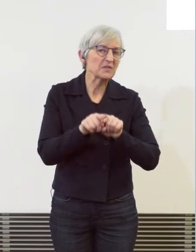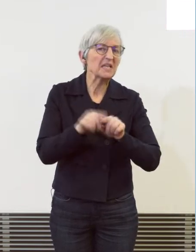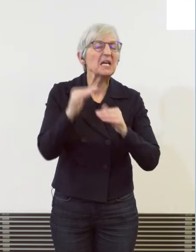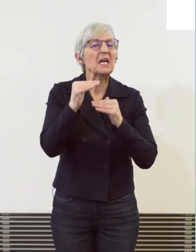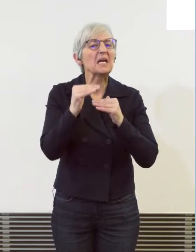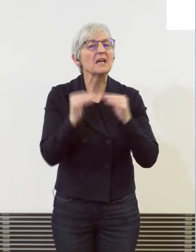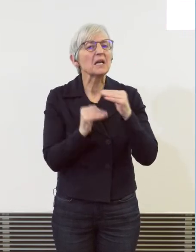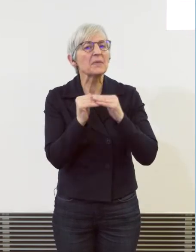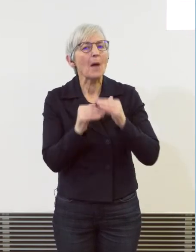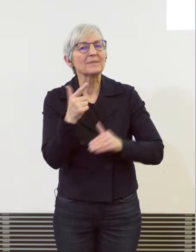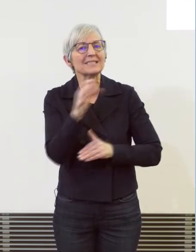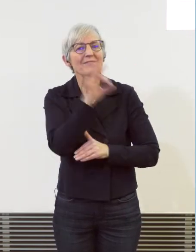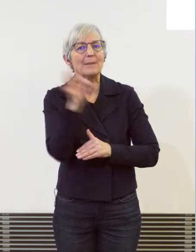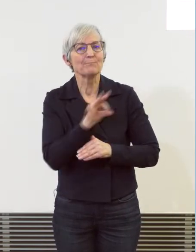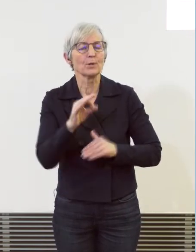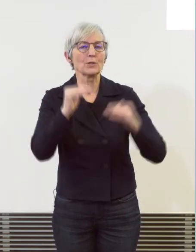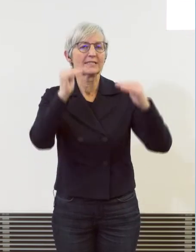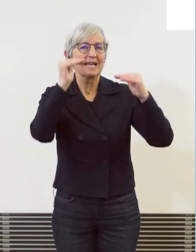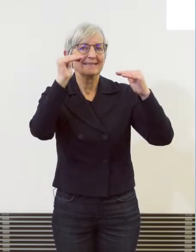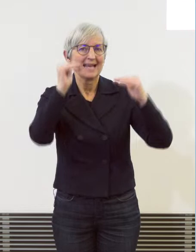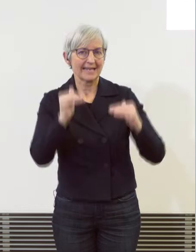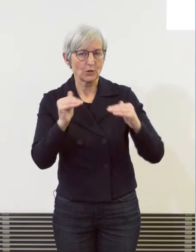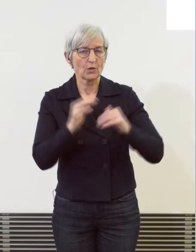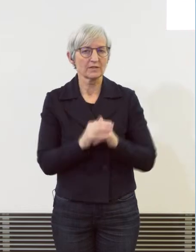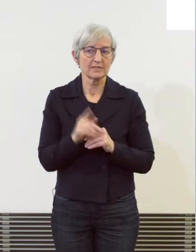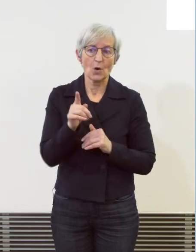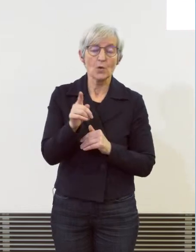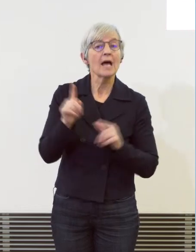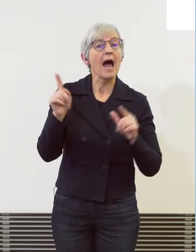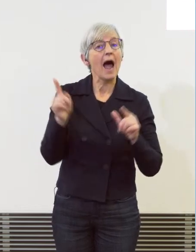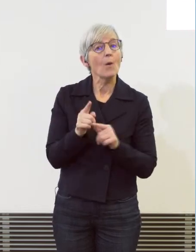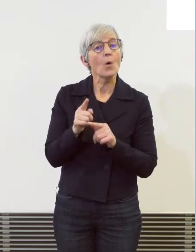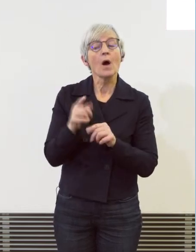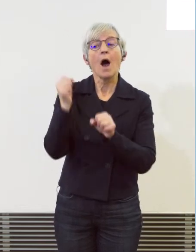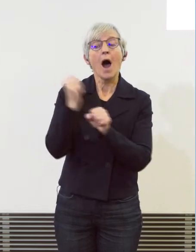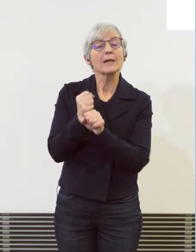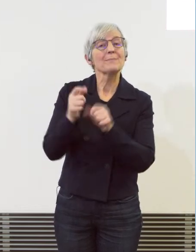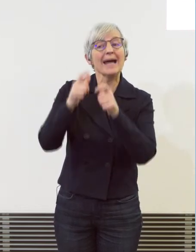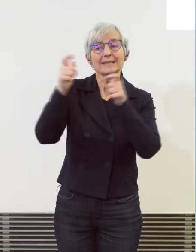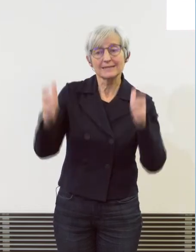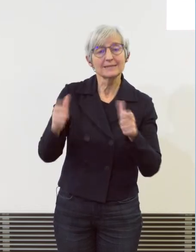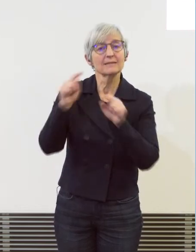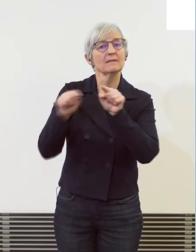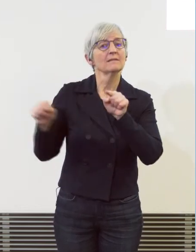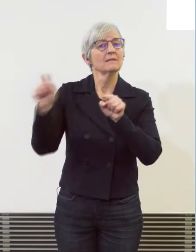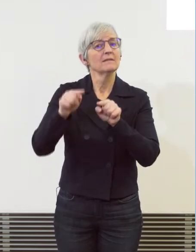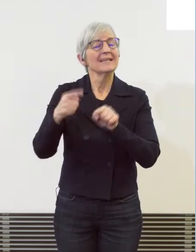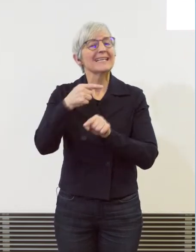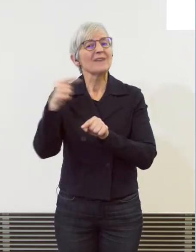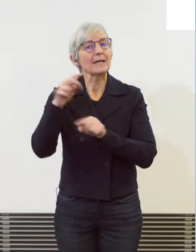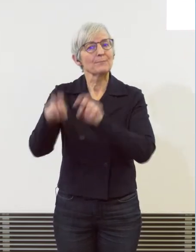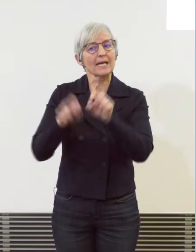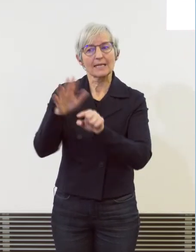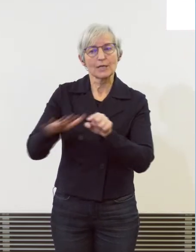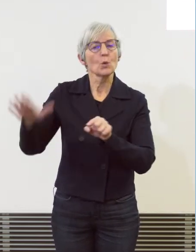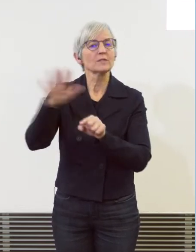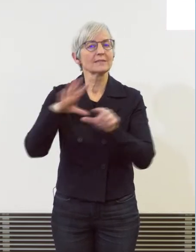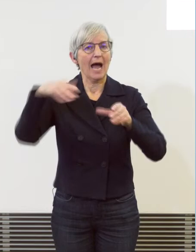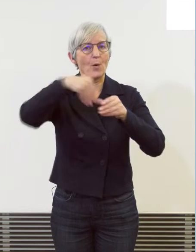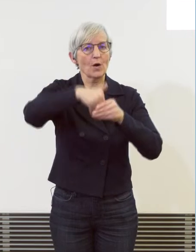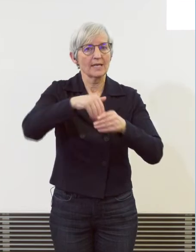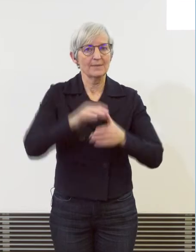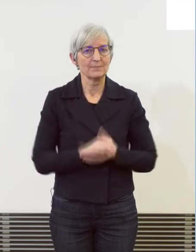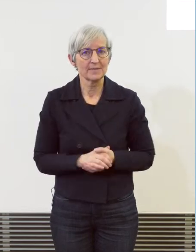Einbrüche in gewerblich genutzte Liegenschaften und Objekten inkludiert. Bei dieser leichten Abnahme dürfte einerseits nach wie vor